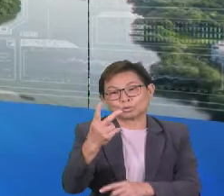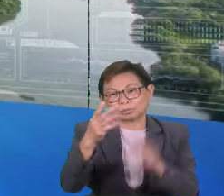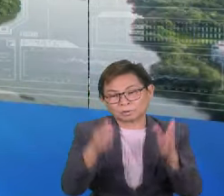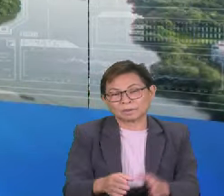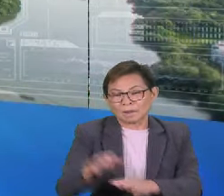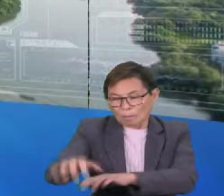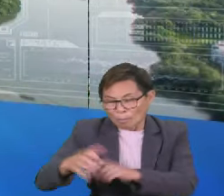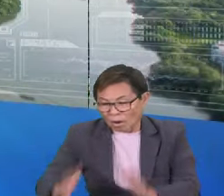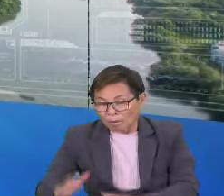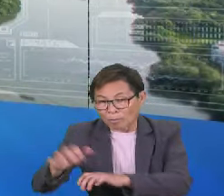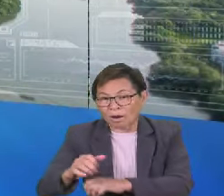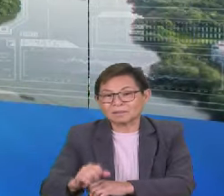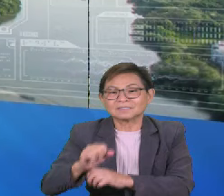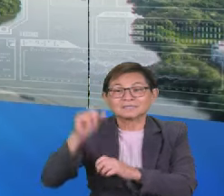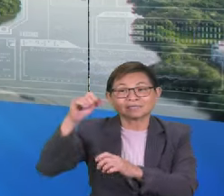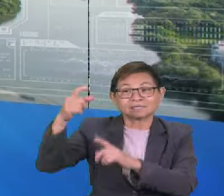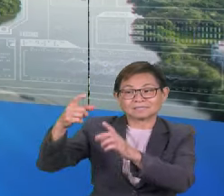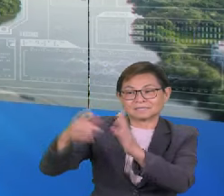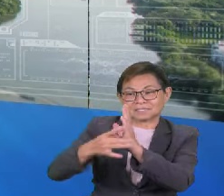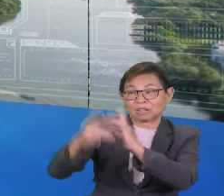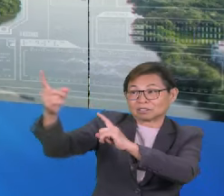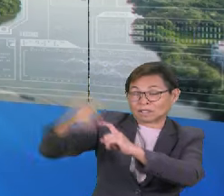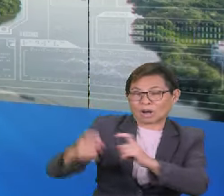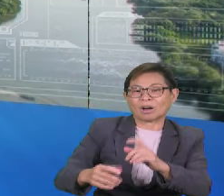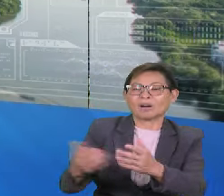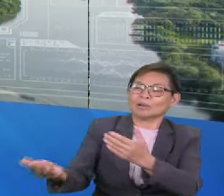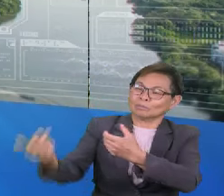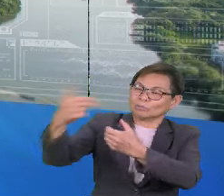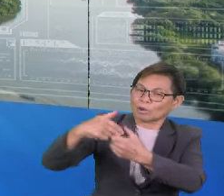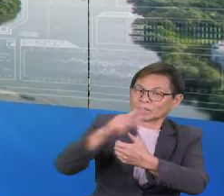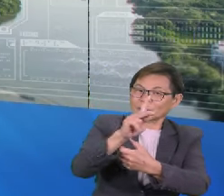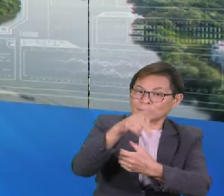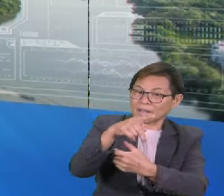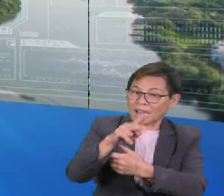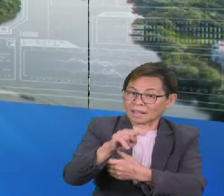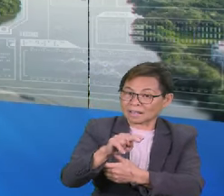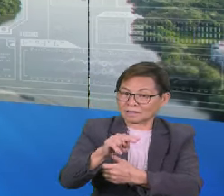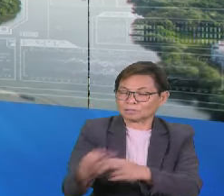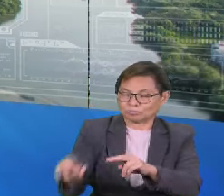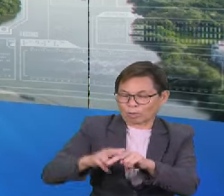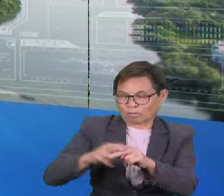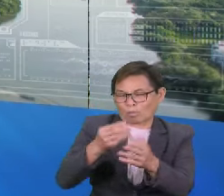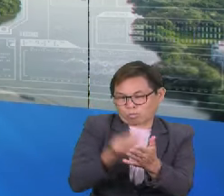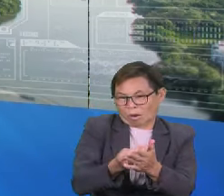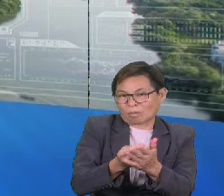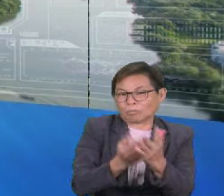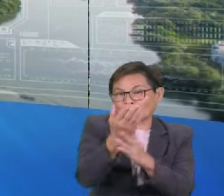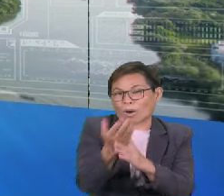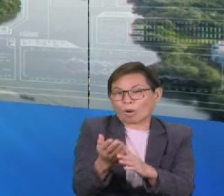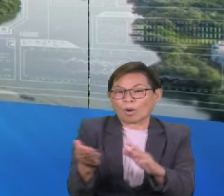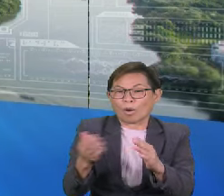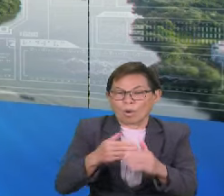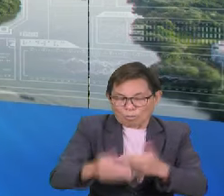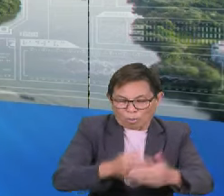Pegabun kecil sawit di Sabah digesa menyertai Koperasi Pendanaman Sawit Mampan, KPSM bagi meningkatkan pendapatan mereka melalui peningkatan